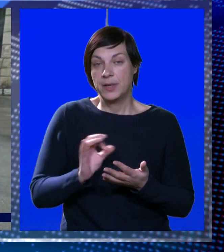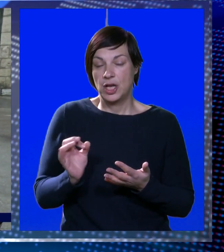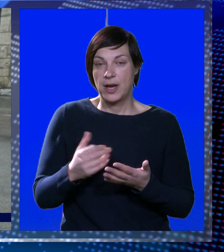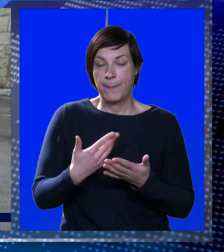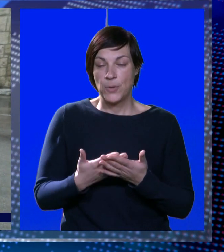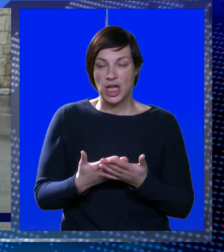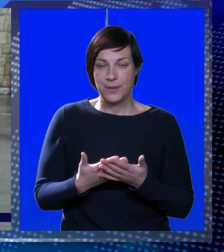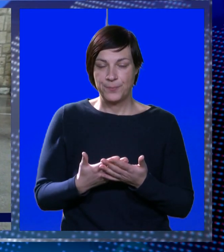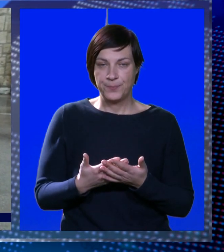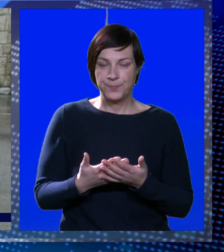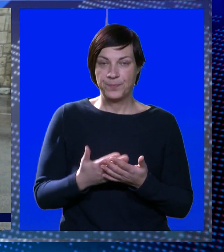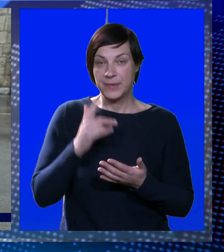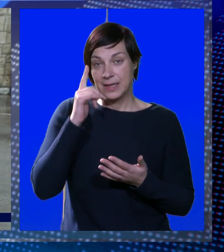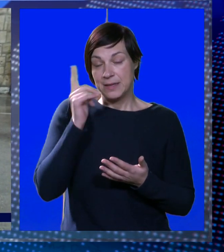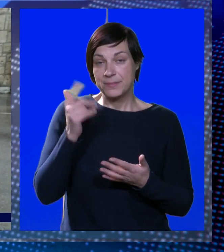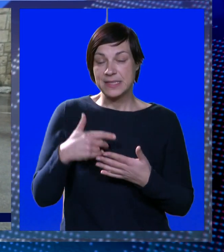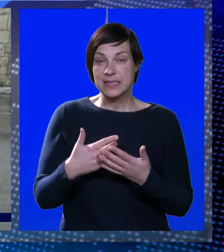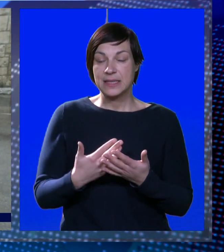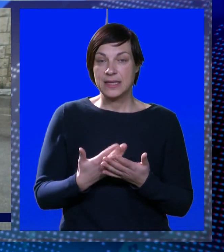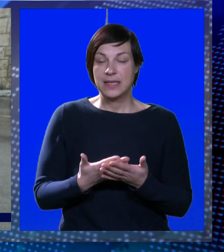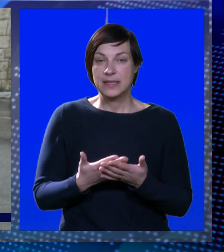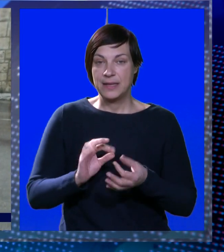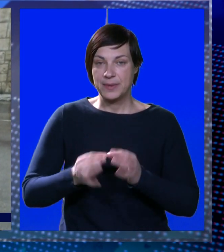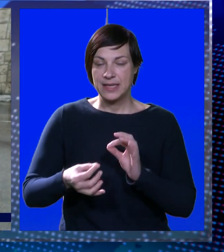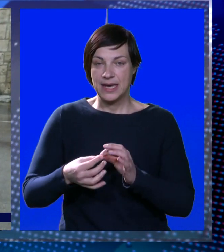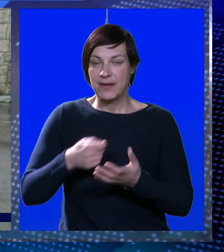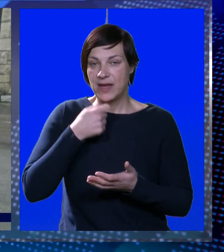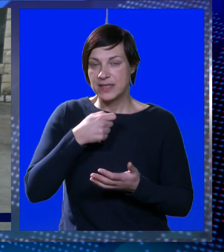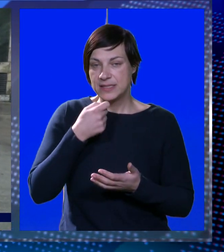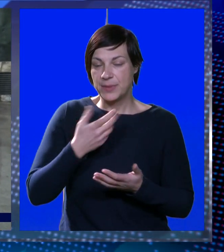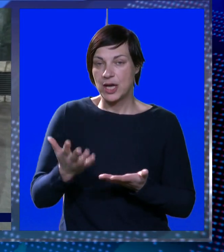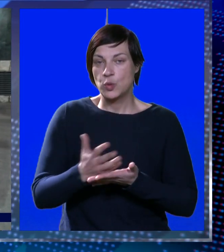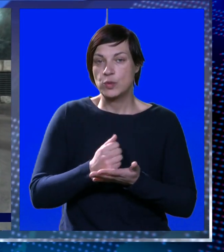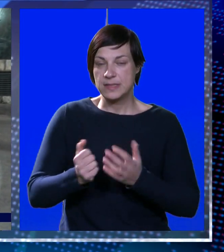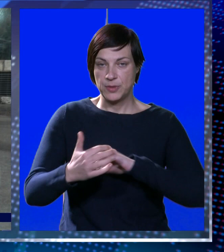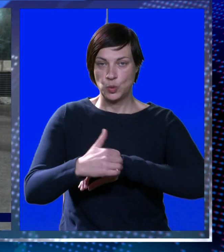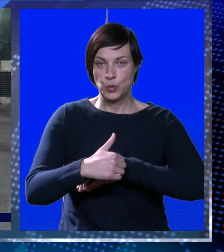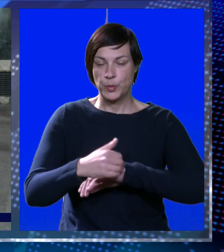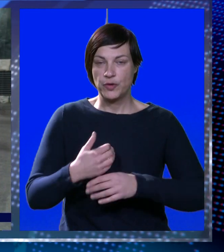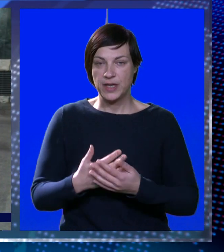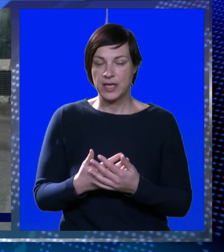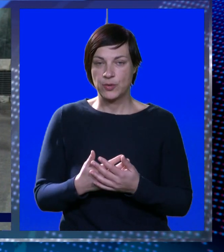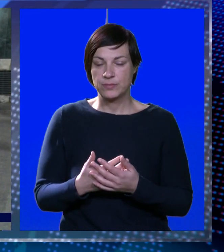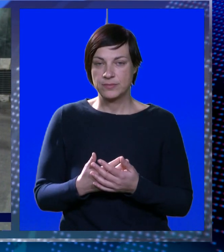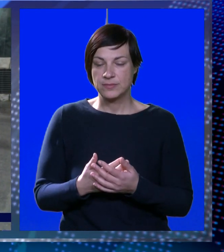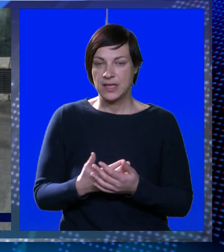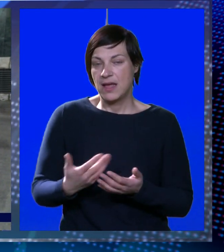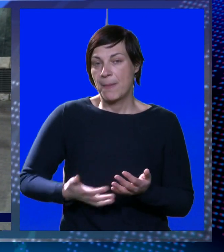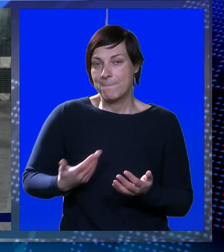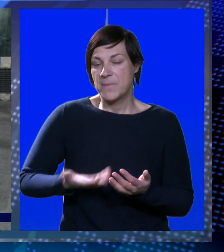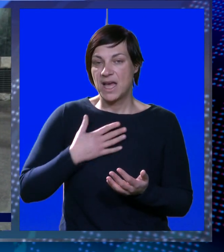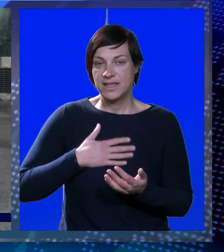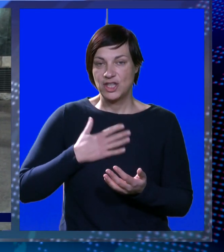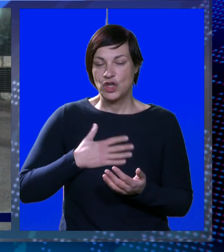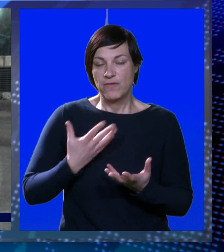bilo najzgodnijih družba, da. Mislite li da bi takav lanac prehrane uspio u Dubrovniku? Vjerovato